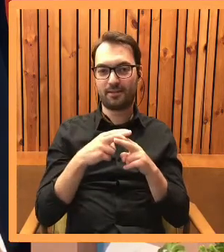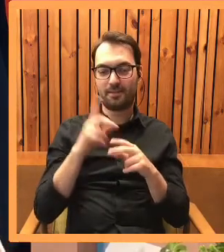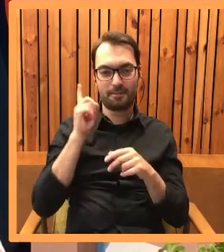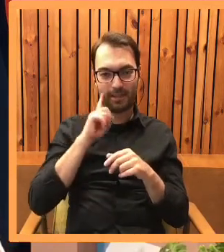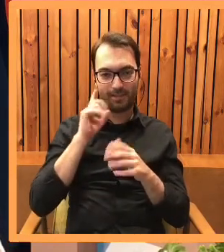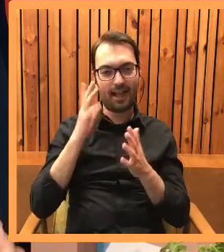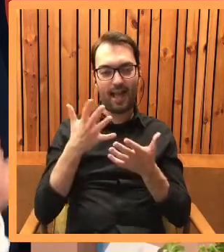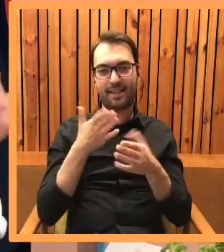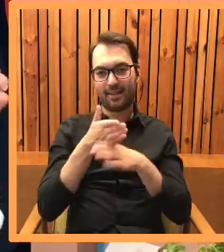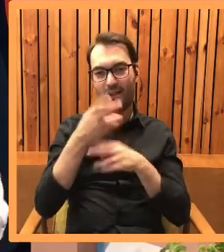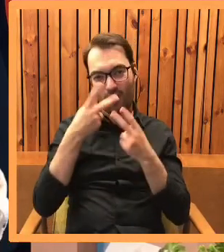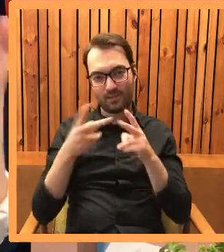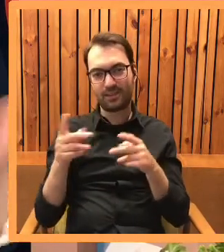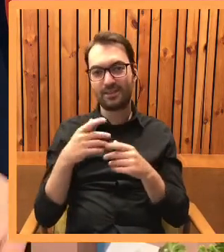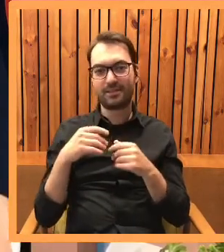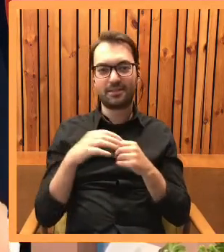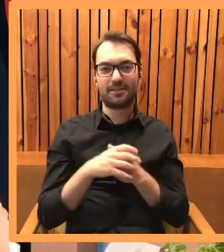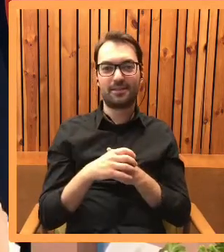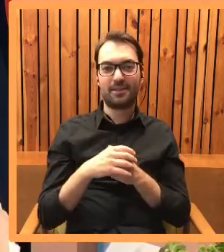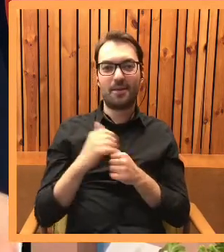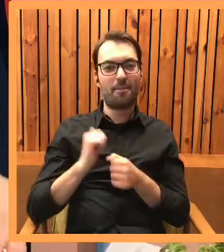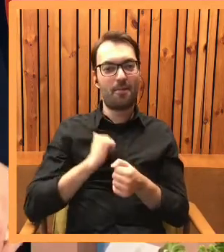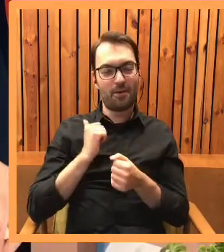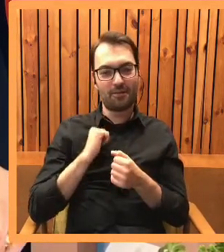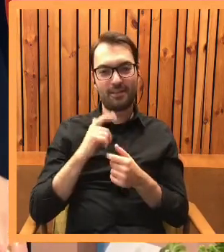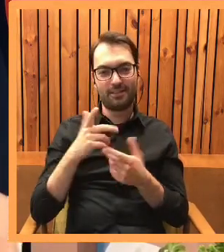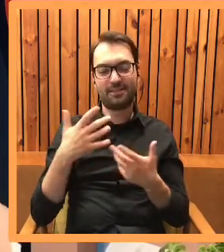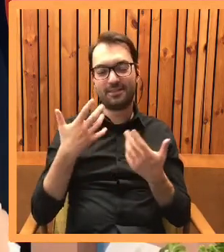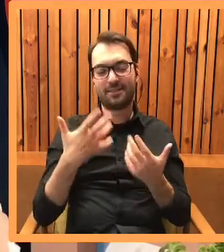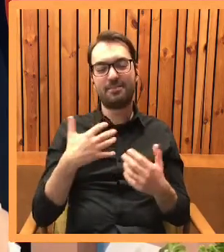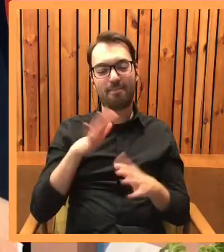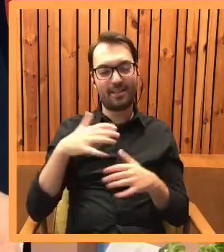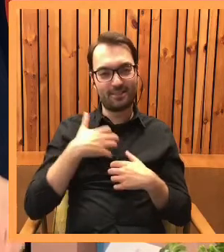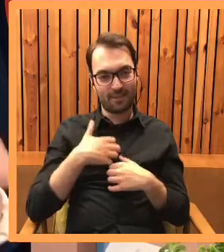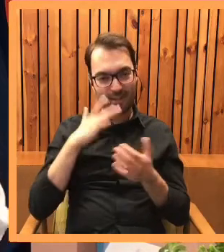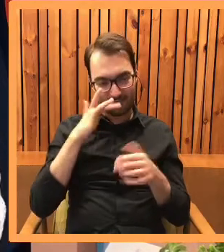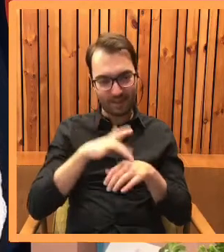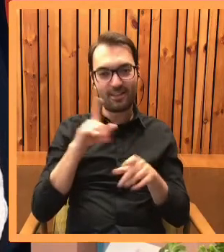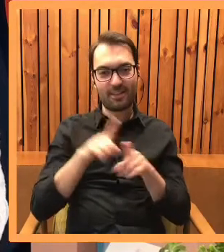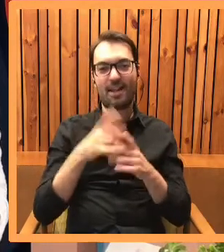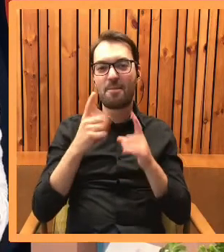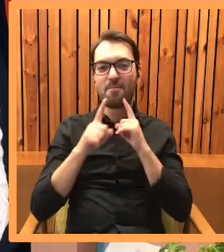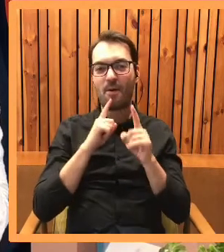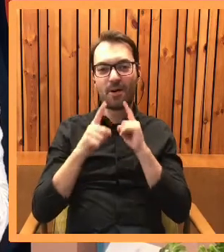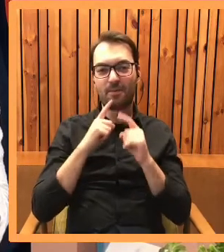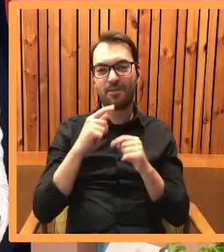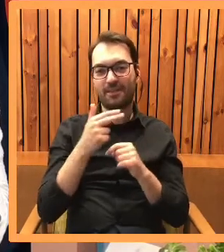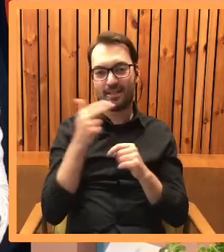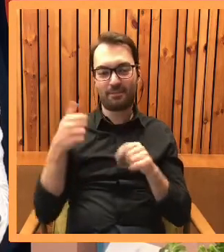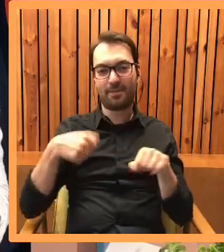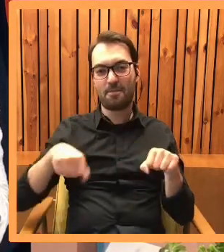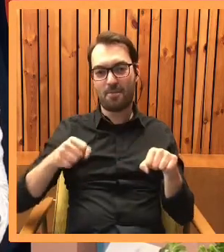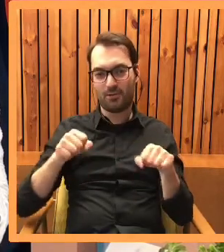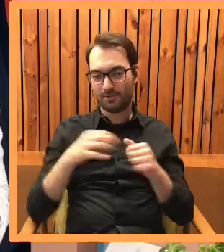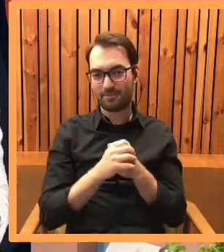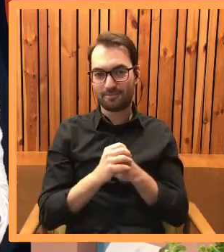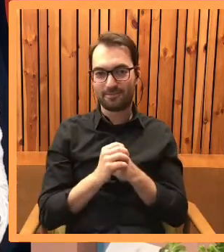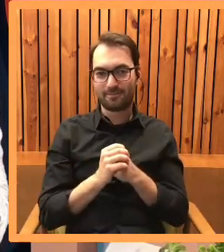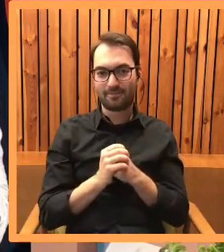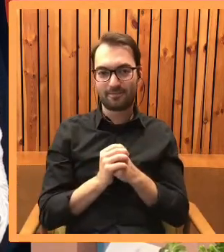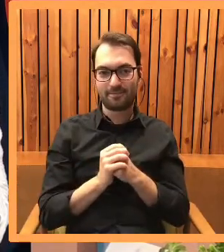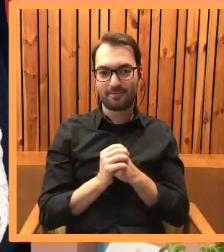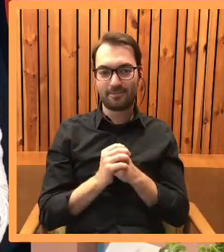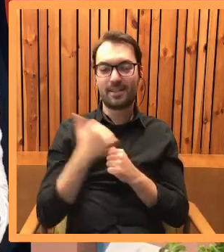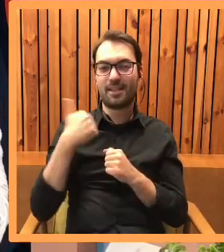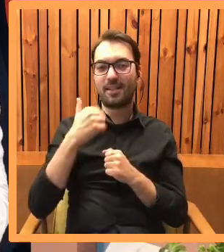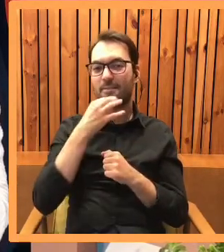będzie do niej zaglądać, żeby jednocześnie tutaj pokazać swoją wrażliwość ze zwierzakiem, a potem też z panią doktor porozmawiać o motoryzacji. To jeszcze jedna